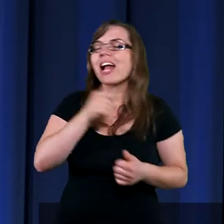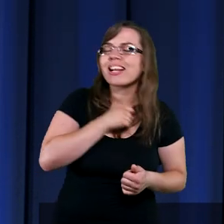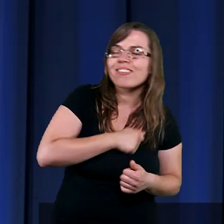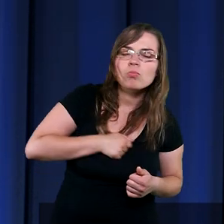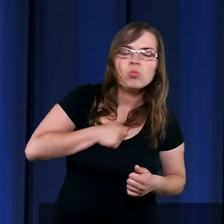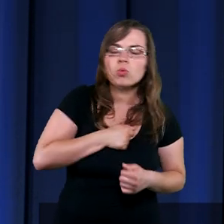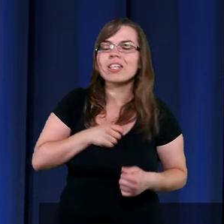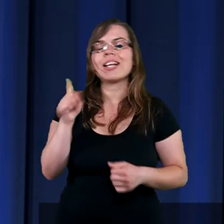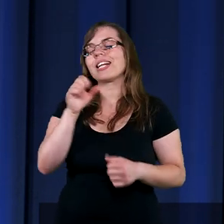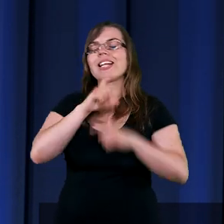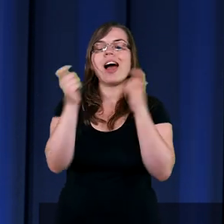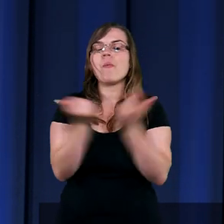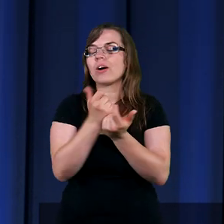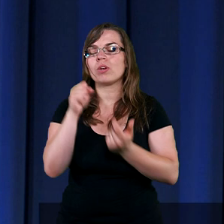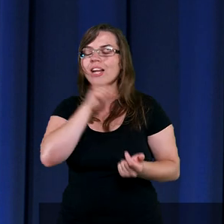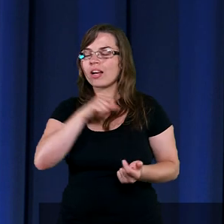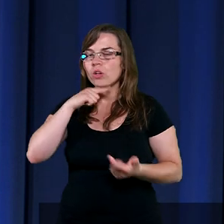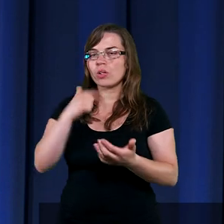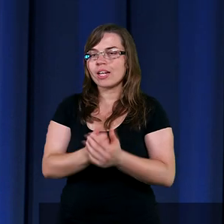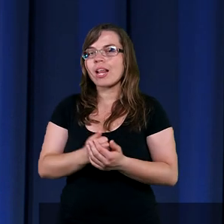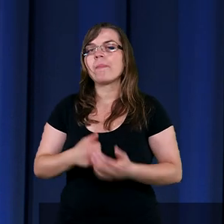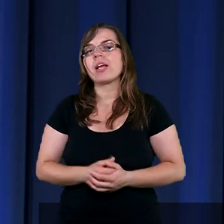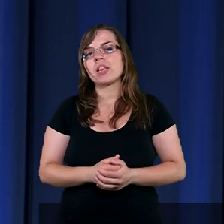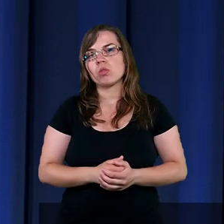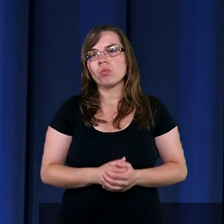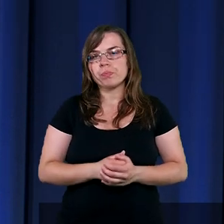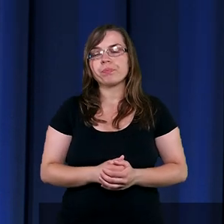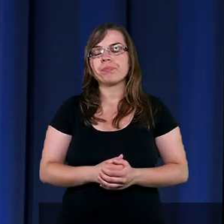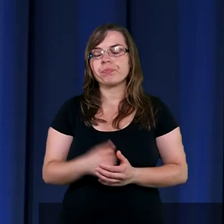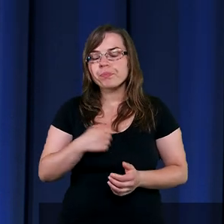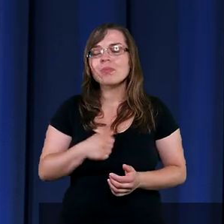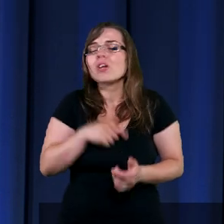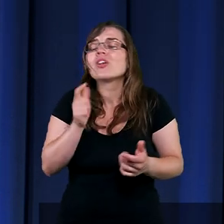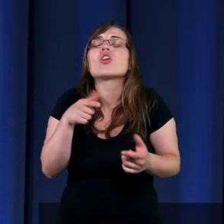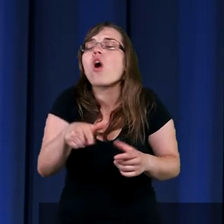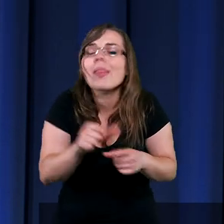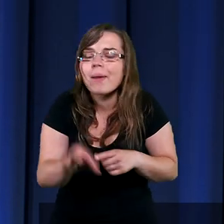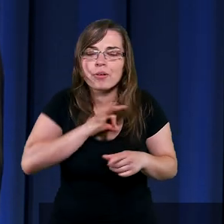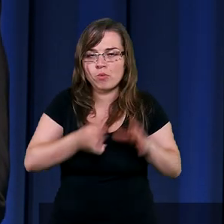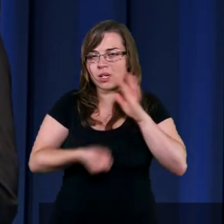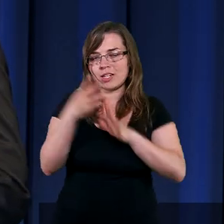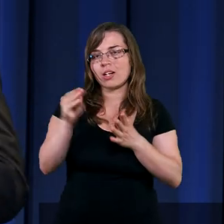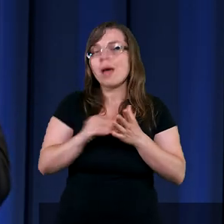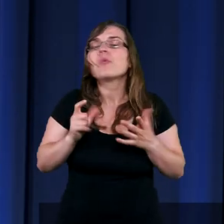całego Starego Testamentu. Co tam jest napisane? Co tam jest, moi drodzy, napisane?